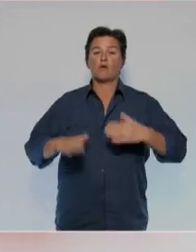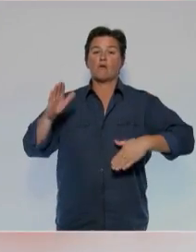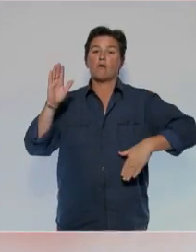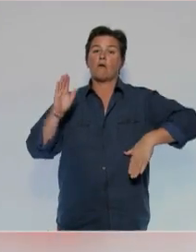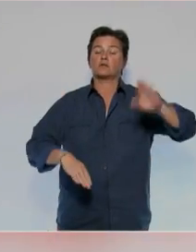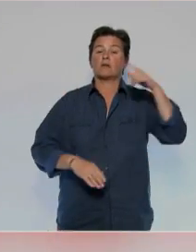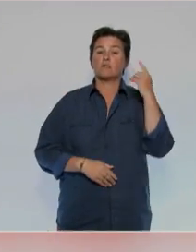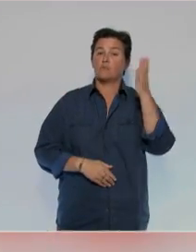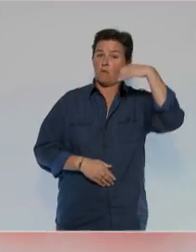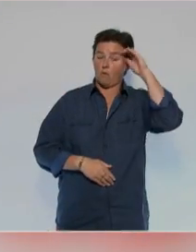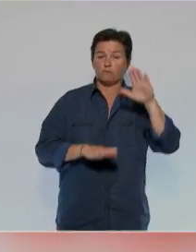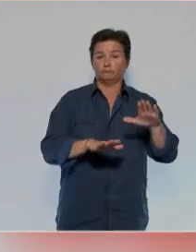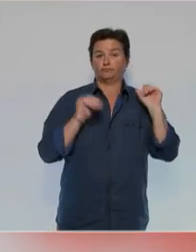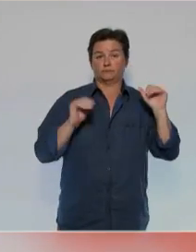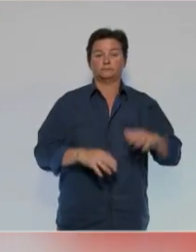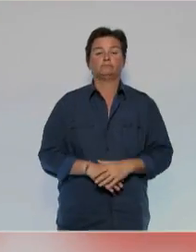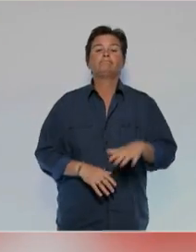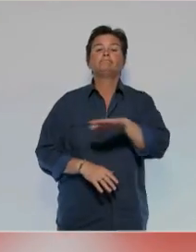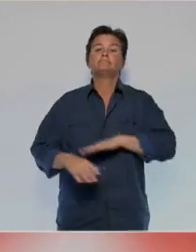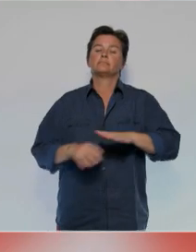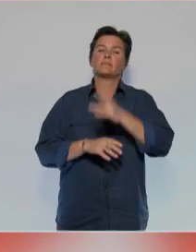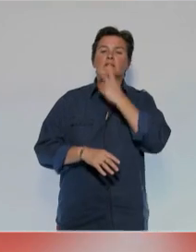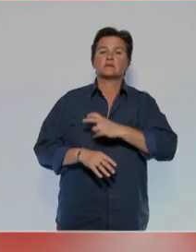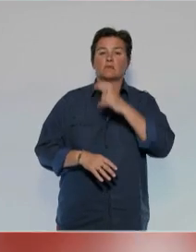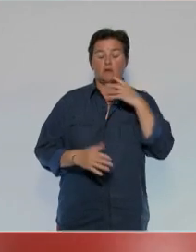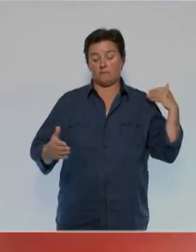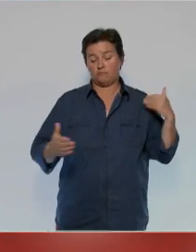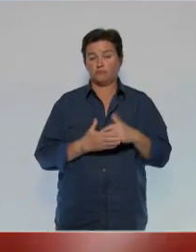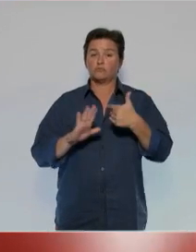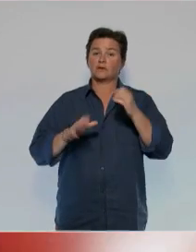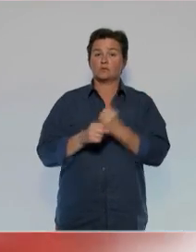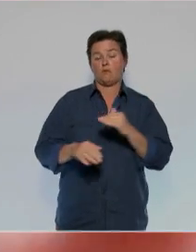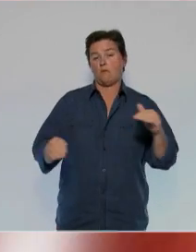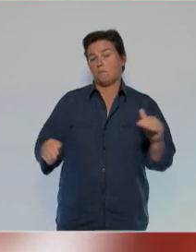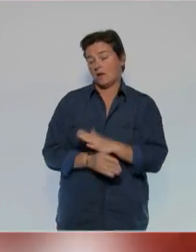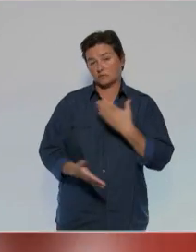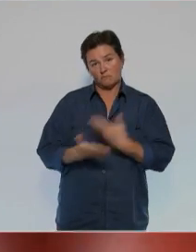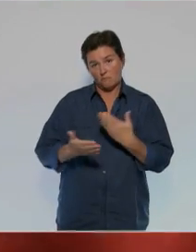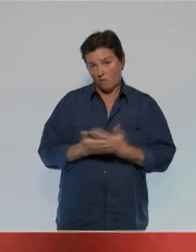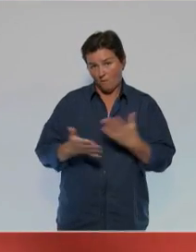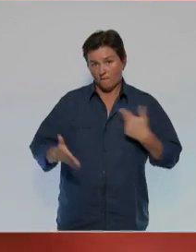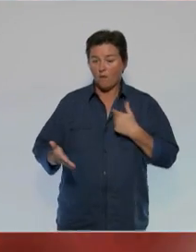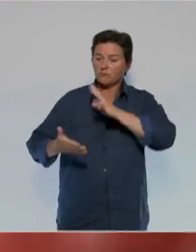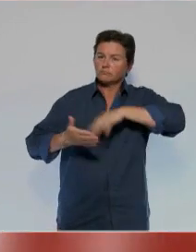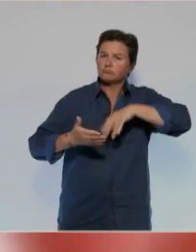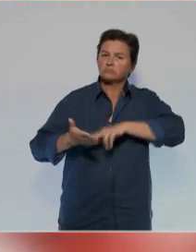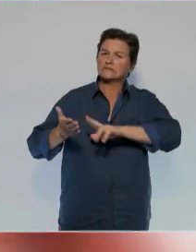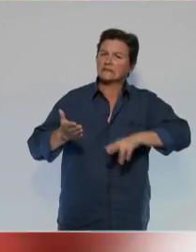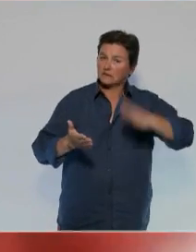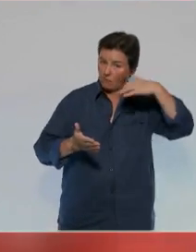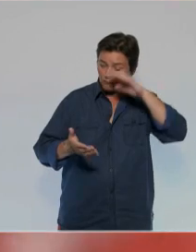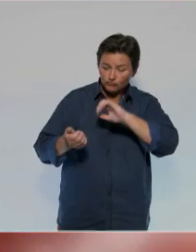suis le seul candidat du Frexit. Mes chers compatriotes, les 60 ans écoulés ont prouvé qu'il est impossible de modifier